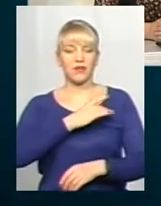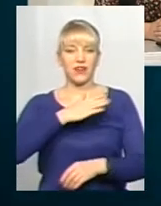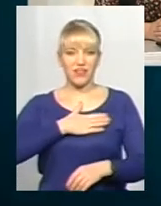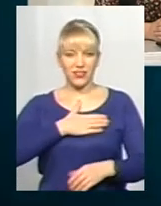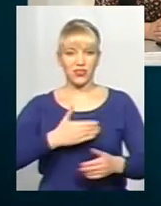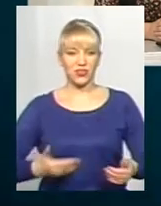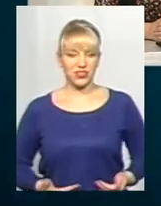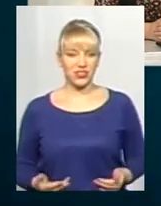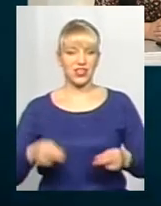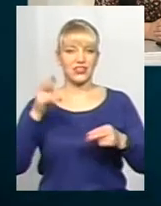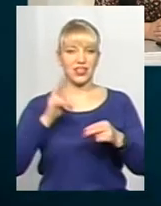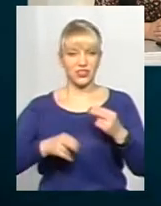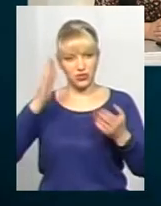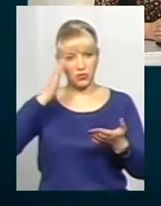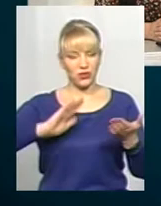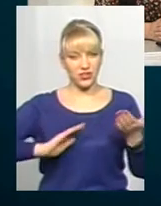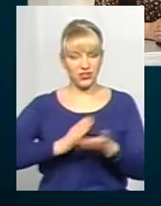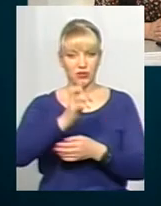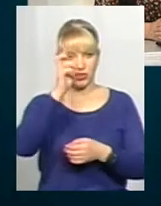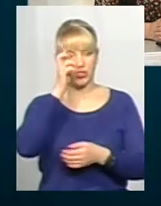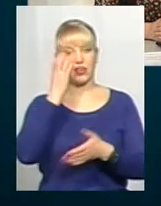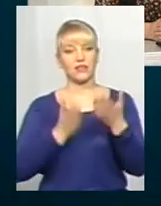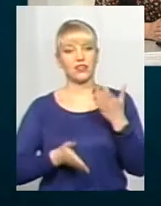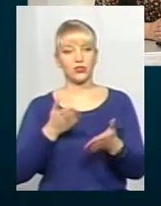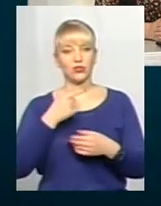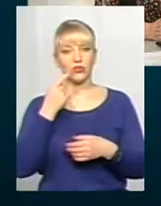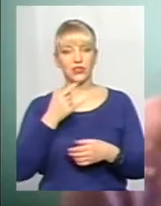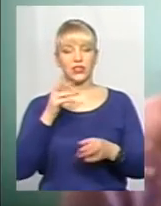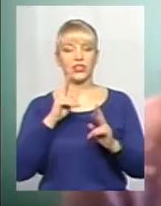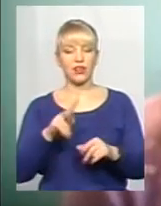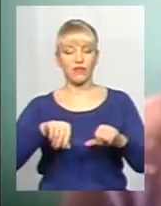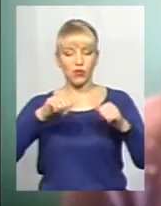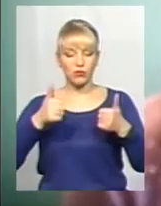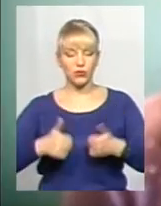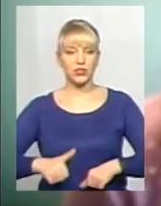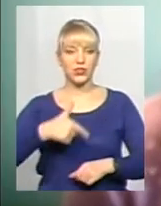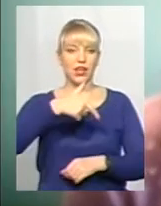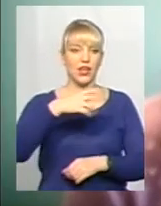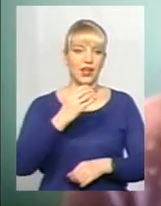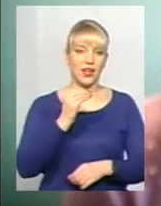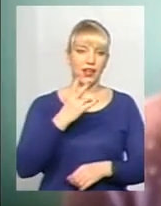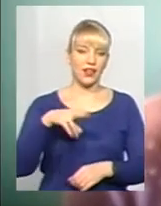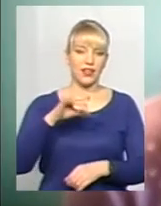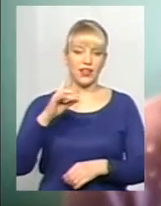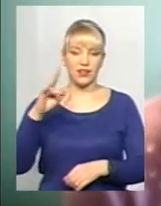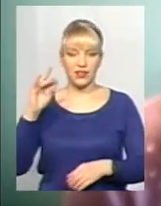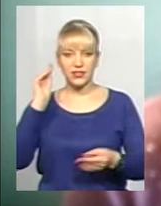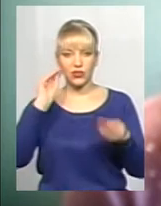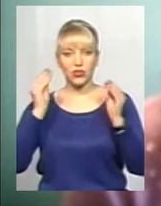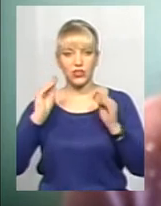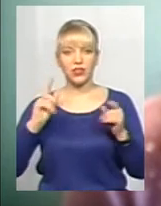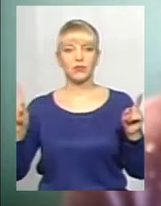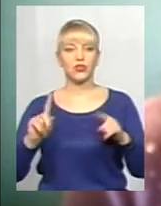закінчуючи політикою держави. Якщо говорити, як формуються гендерні стереотипи і що це таке ці